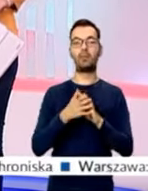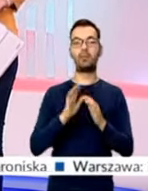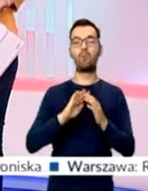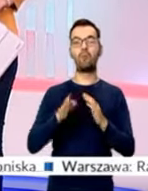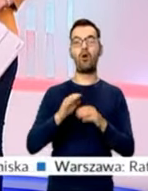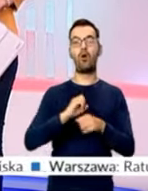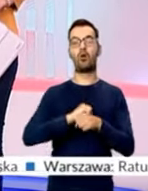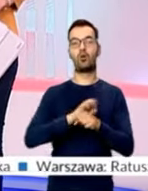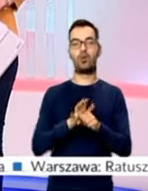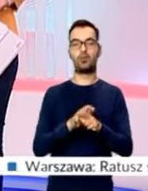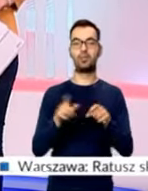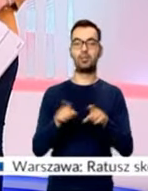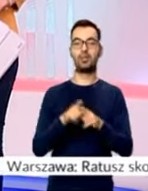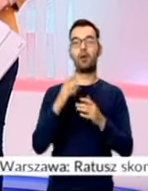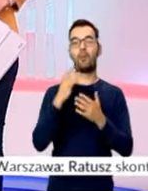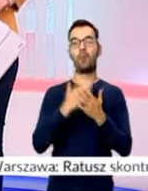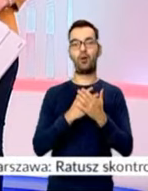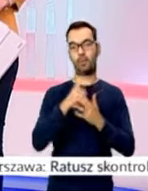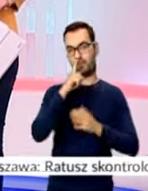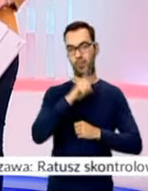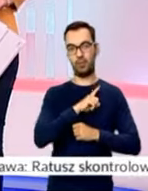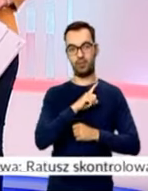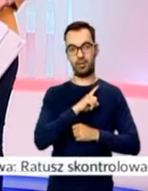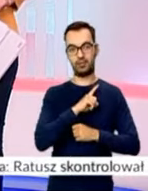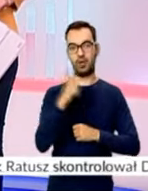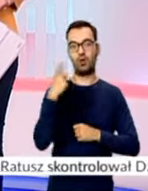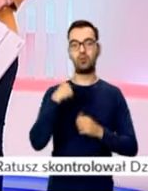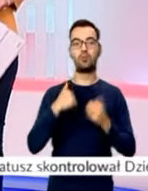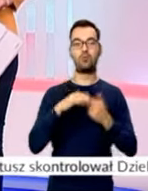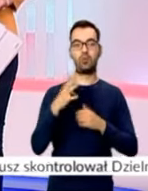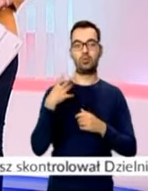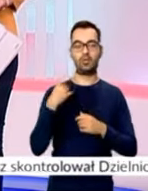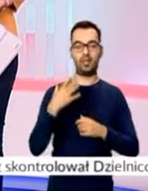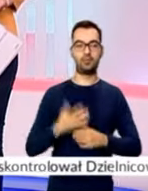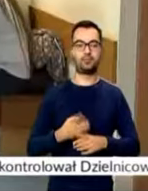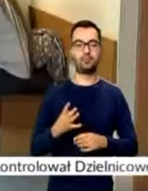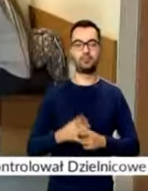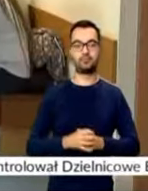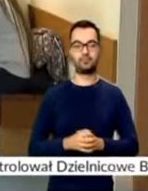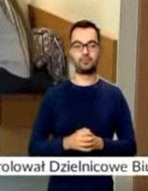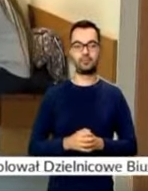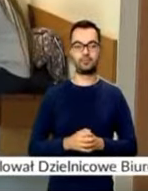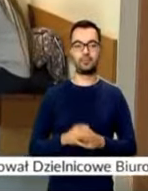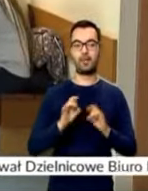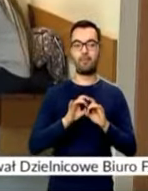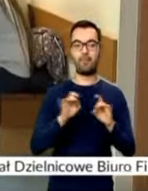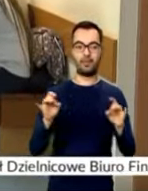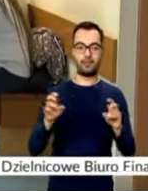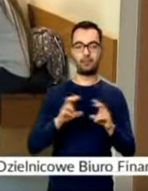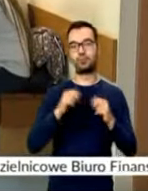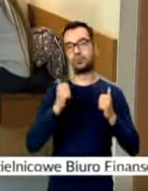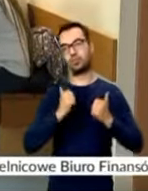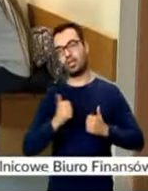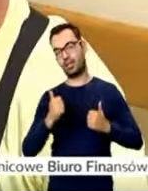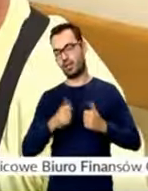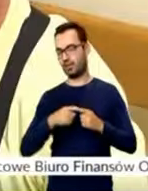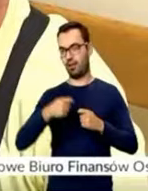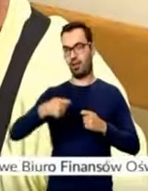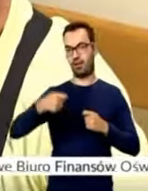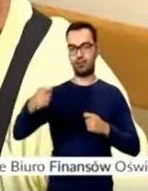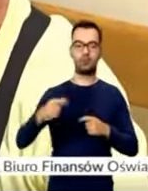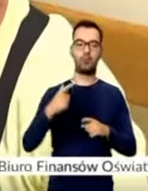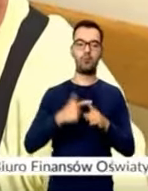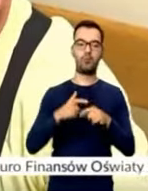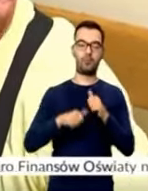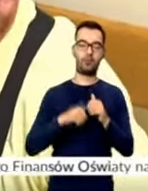po covidową oraz program profilaktyki dla osób po czterdziestce. Pandemia czas oczekiwania jeszcze wydłużyła. Pół